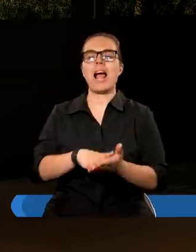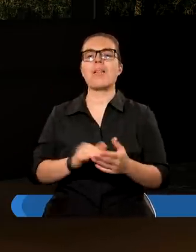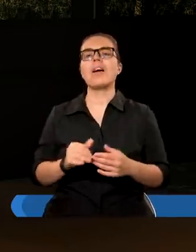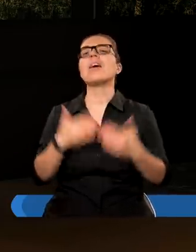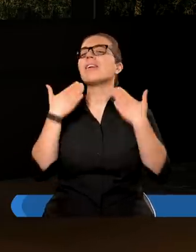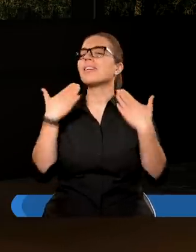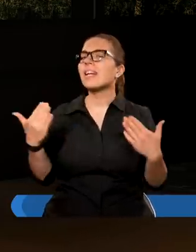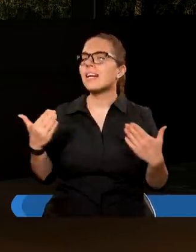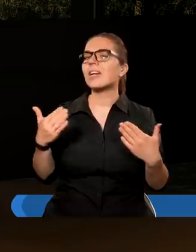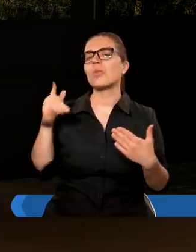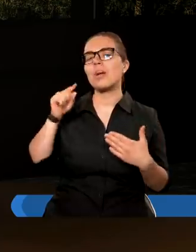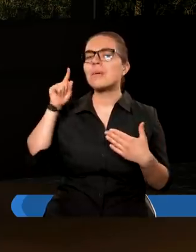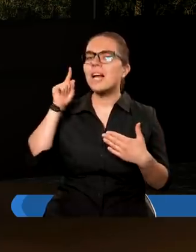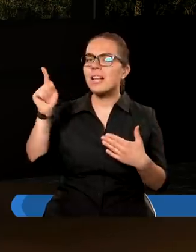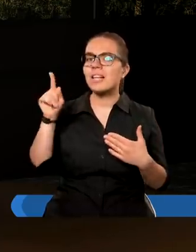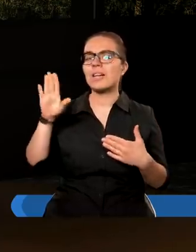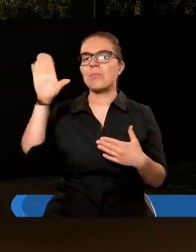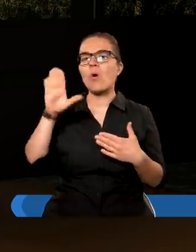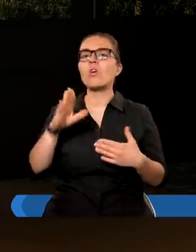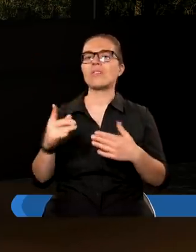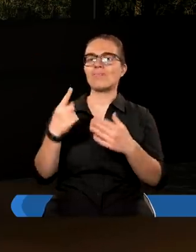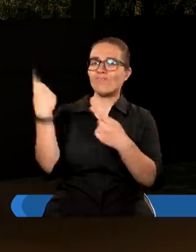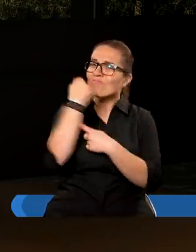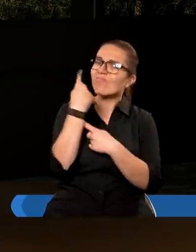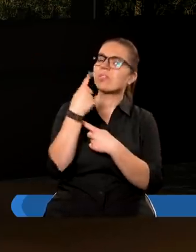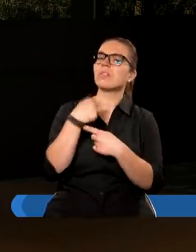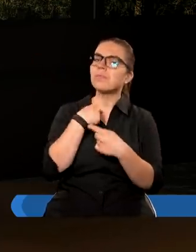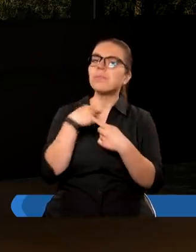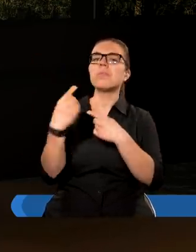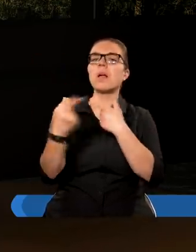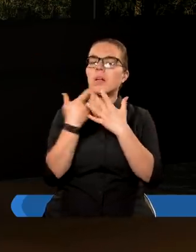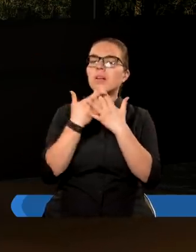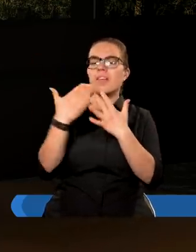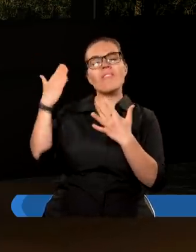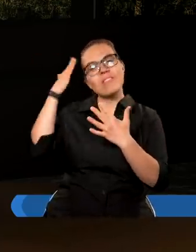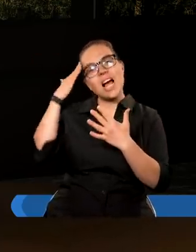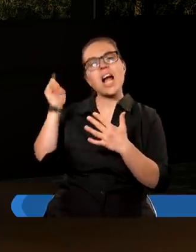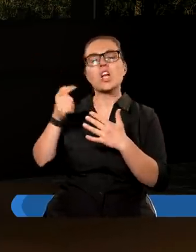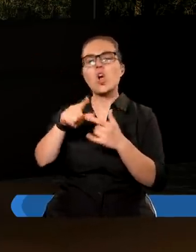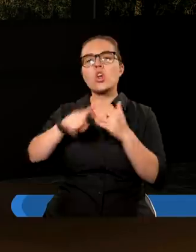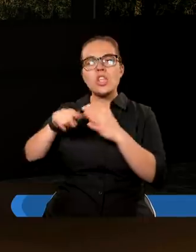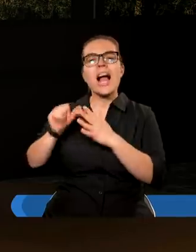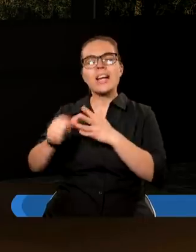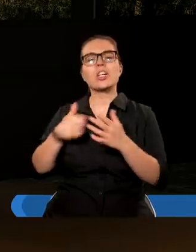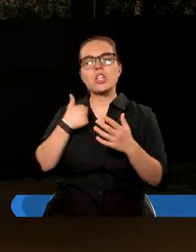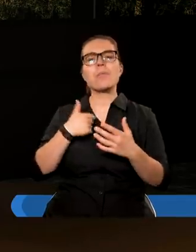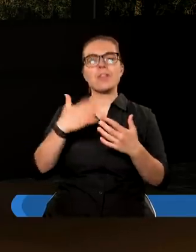Dziękujemy Ci Panie za to, że Ty ostrzegłeś nas o tym, że takie czasy nastaną,